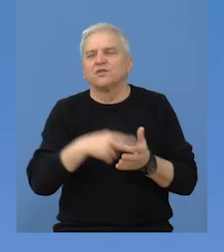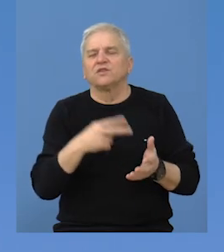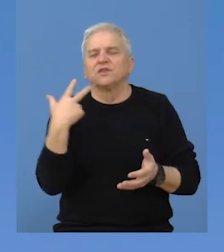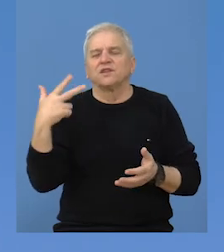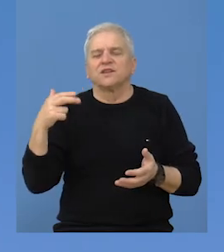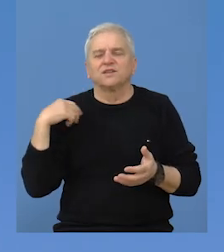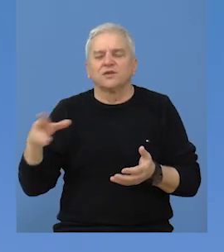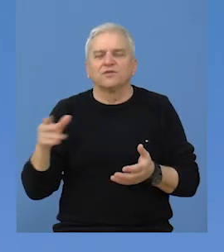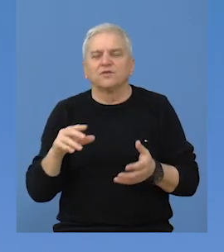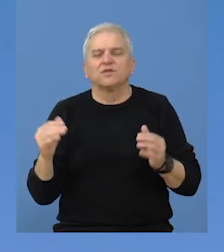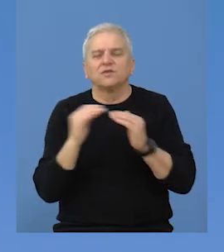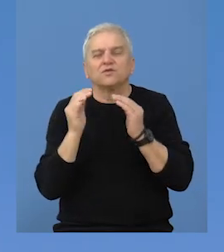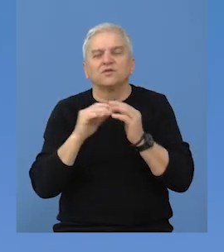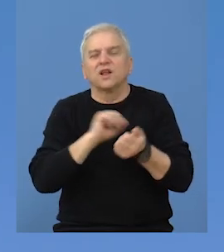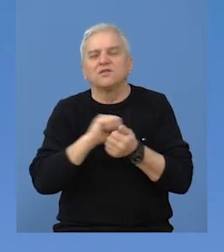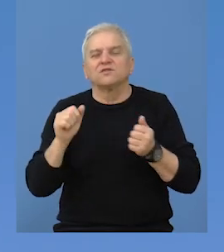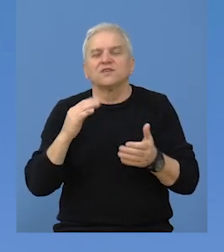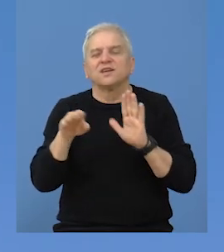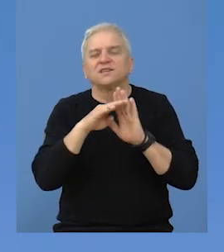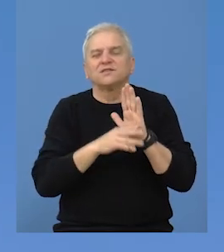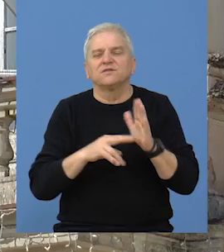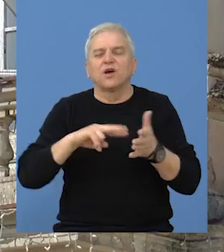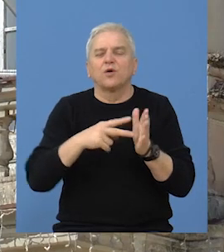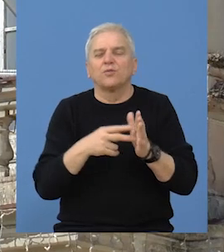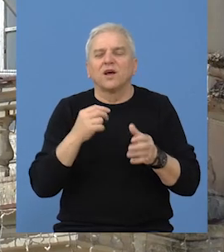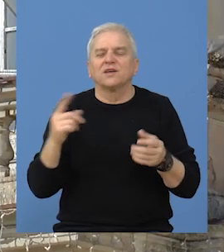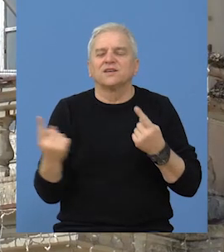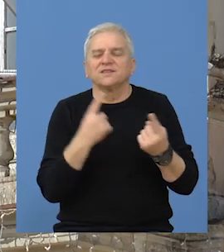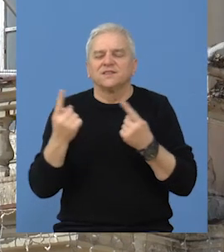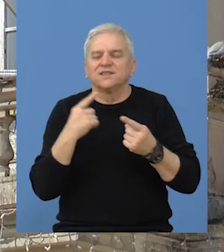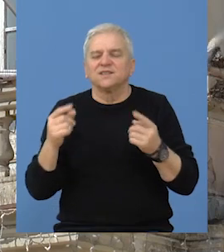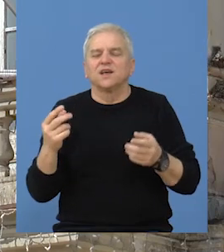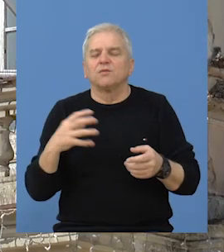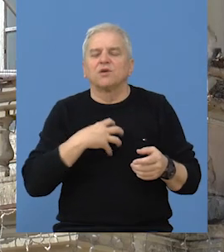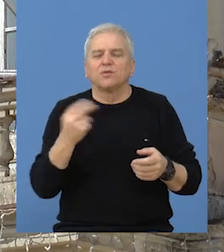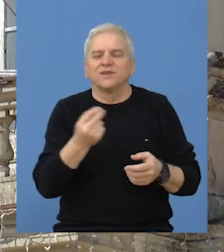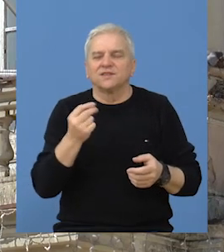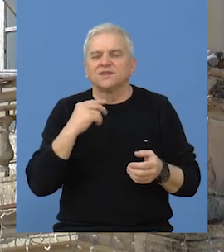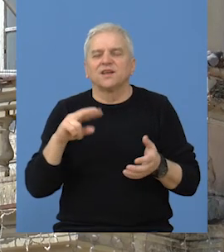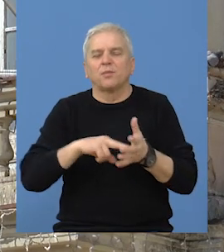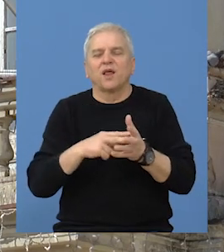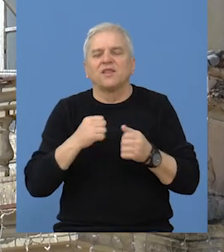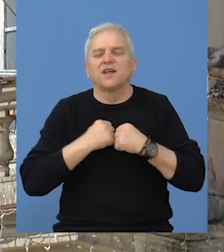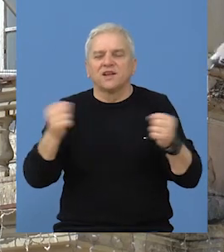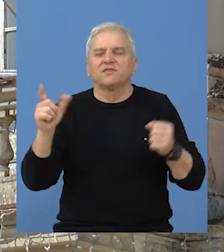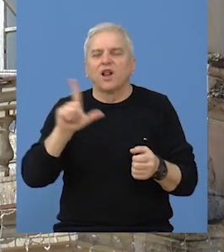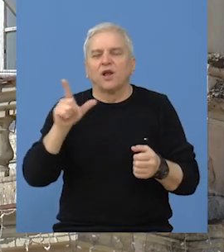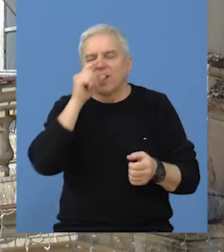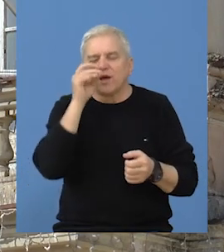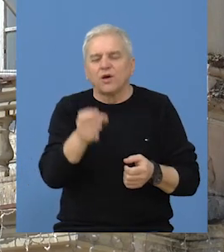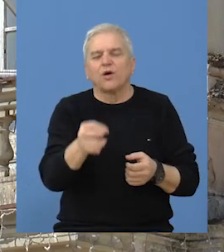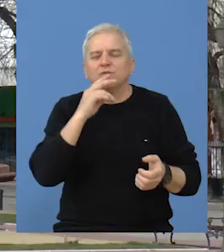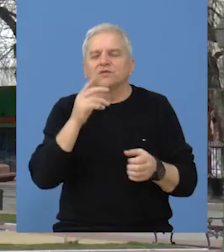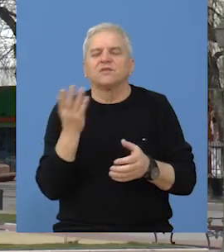do 2030. u skladu sa Zakonom o planskom sistemu Republike Srbije. Plan razvoja jedinice